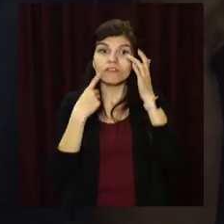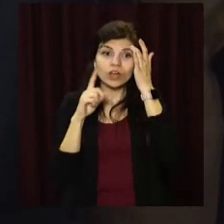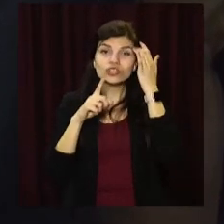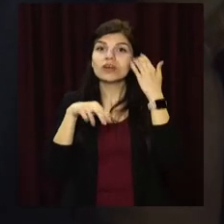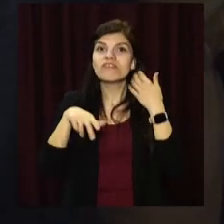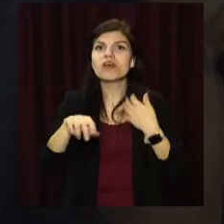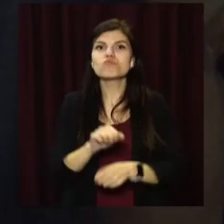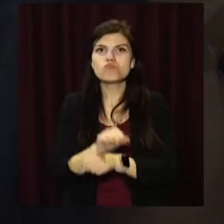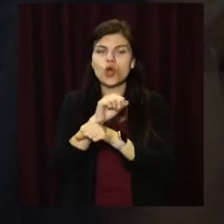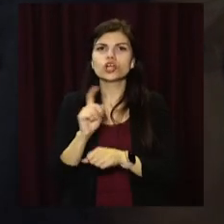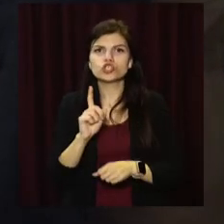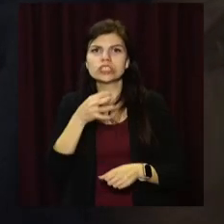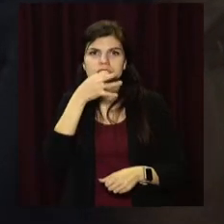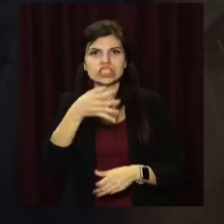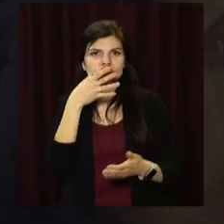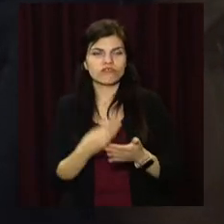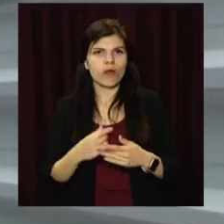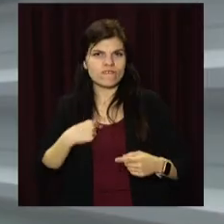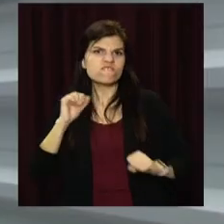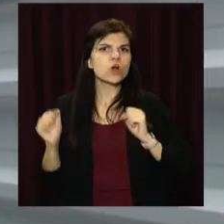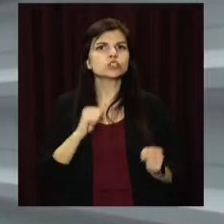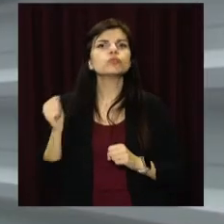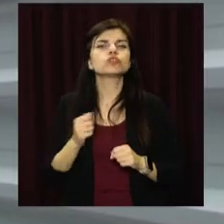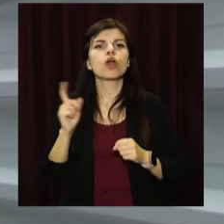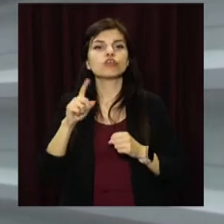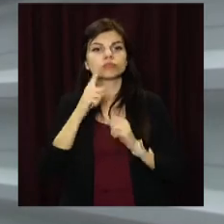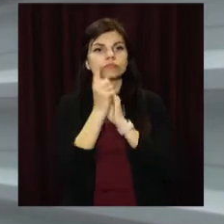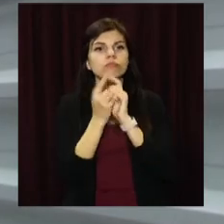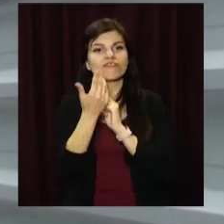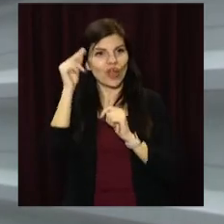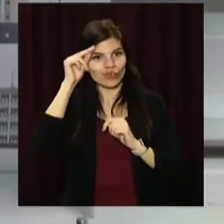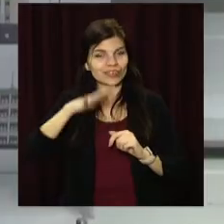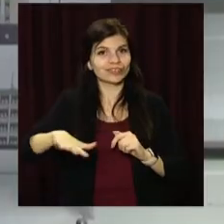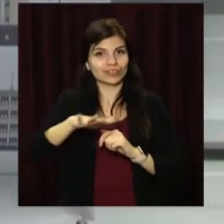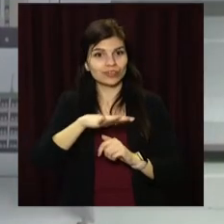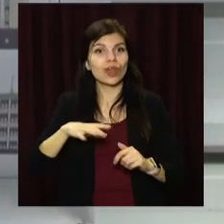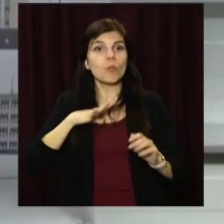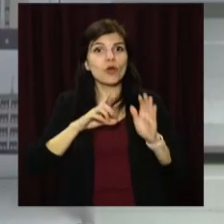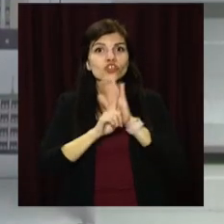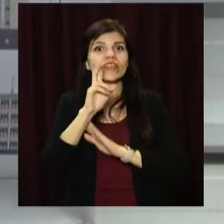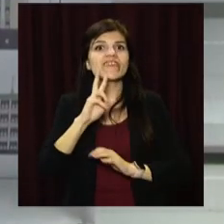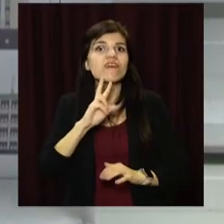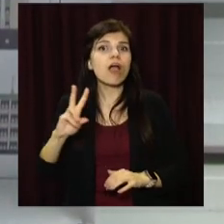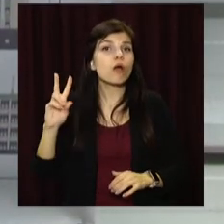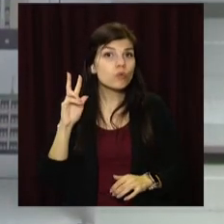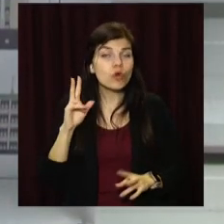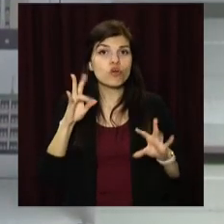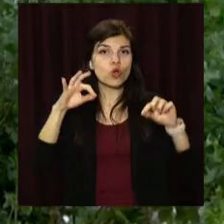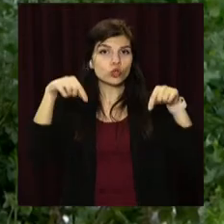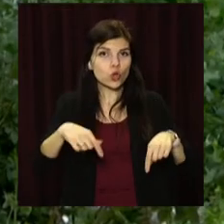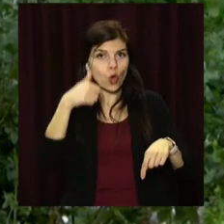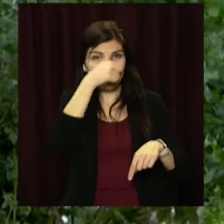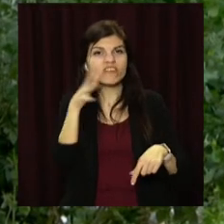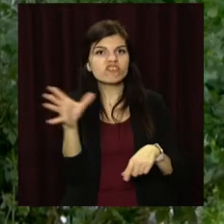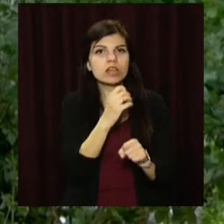вийшла на мітинг, щоб висловити своє обурення. Реконструкція їхнього навчального закладу стартувала два роки тому, але цьогоріч